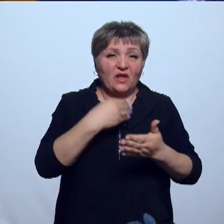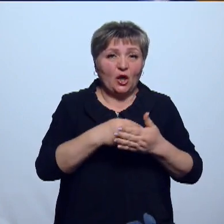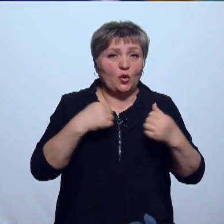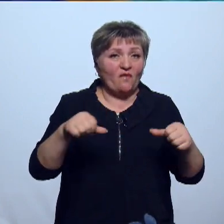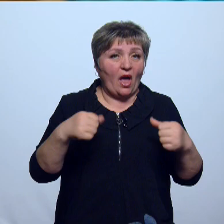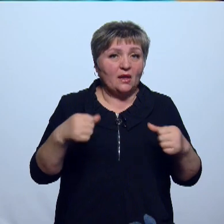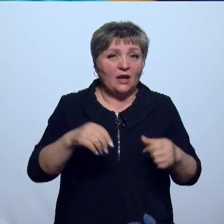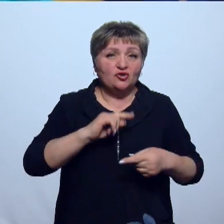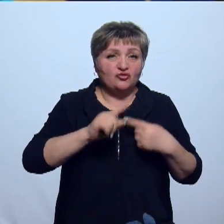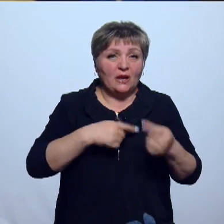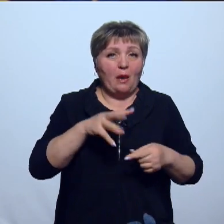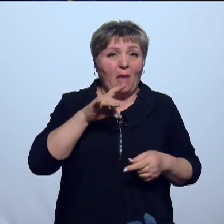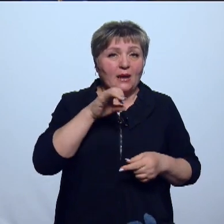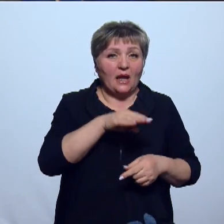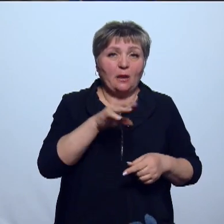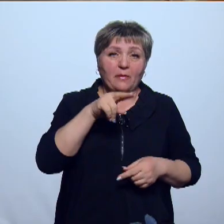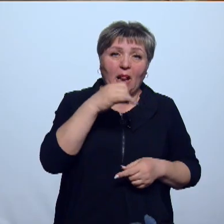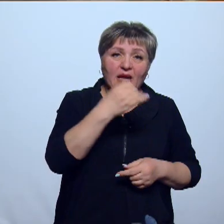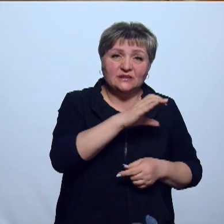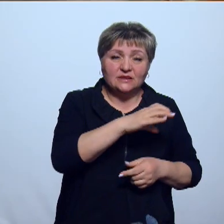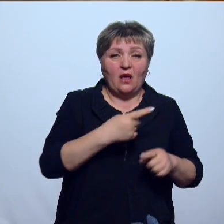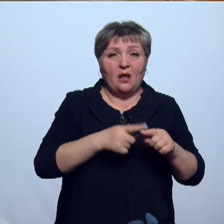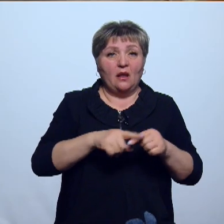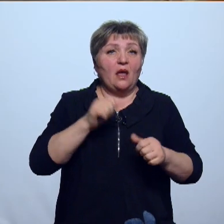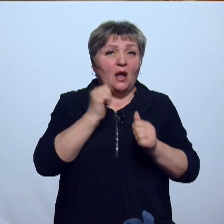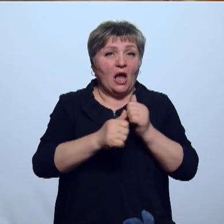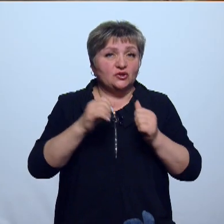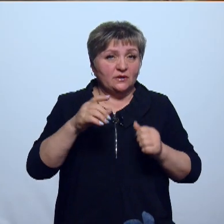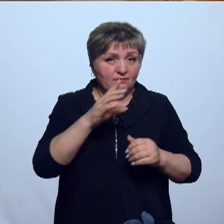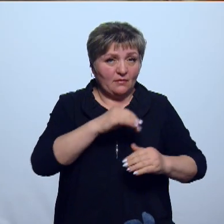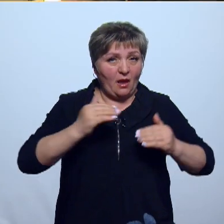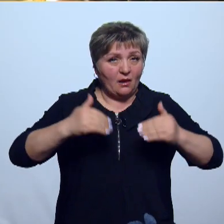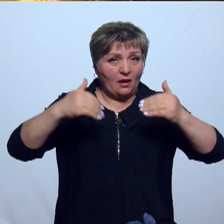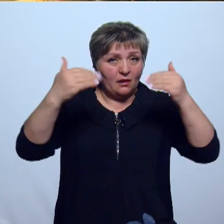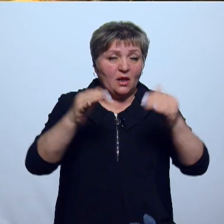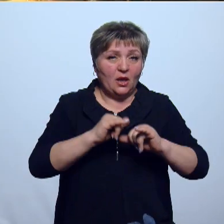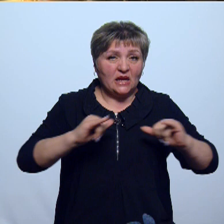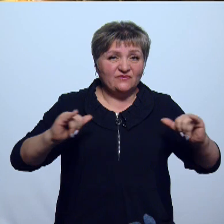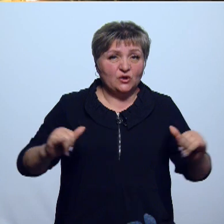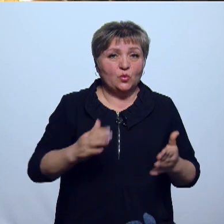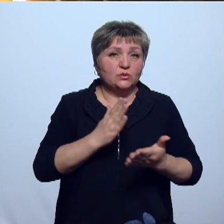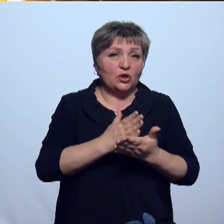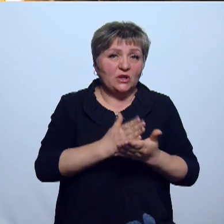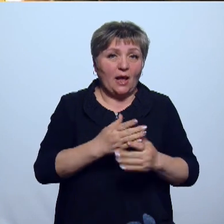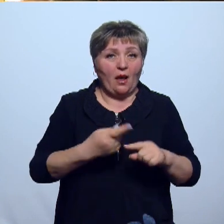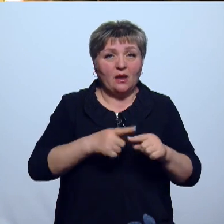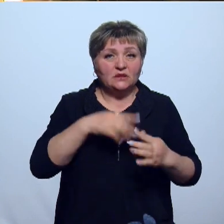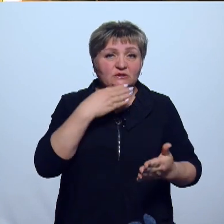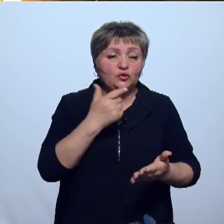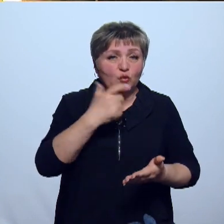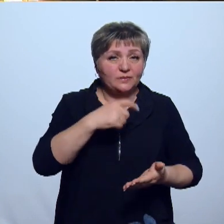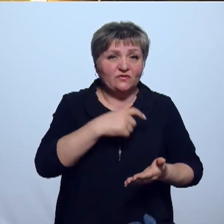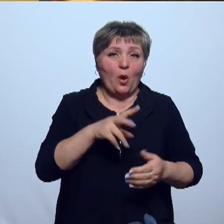всевозможные маркетплейсы. Электронная торговля в регионе стабильно растет. Ее развитие способствует и создание собственного маркетплейса.